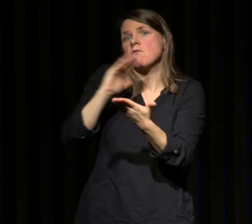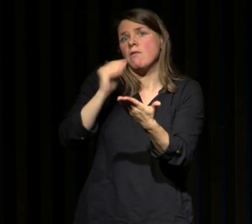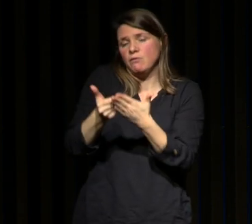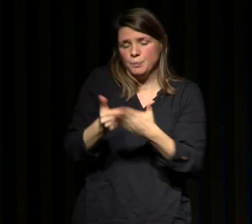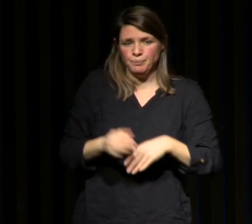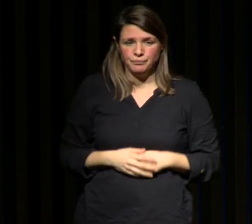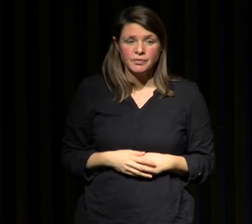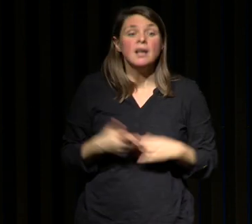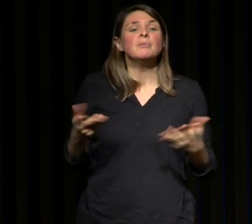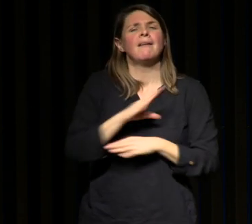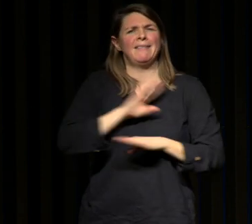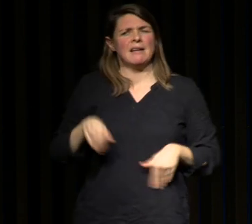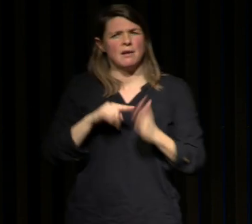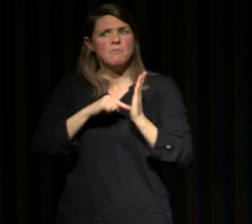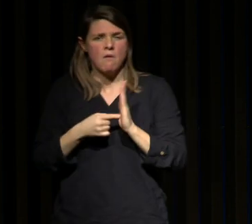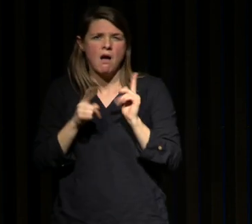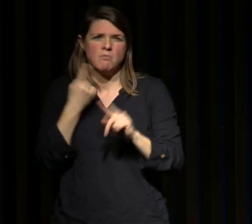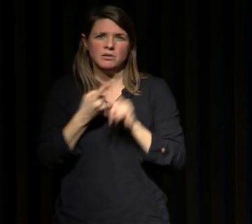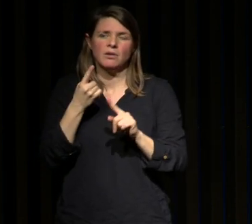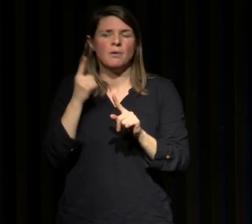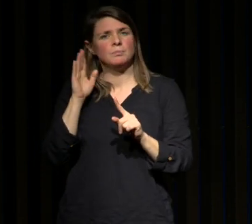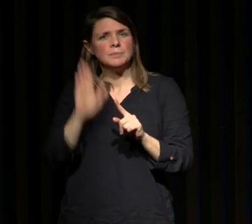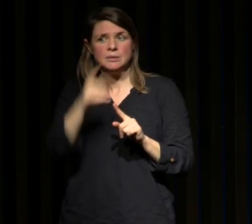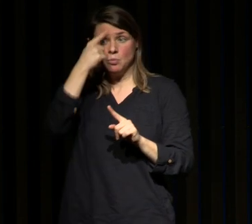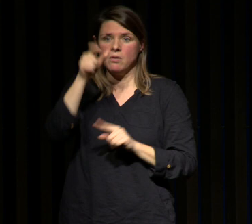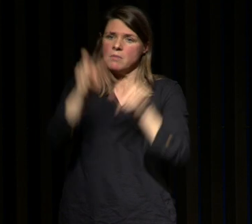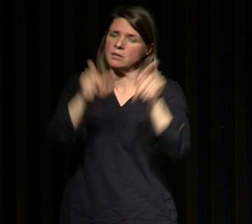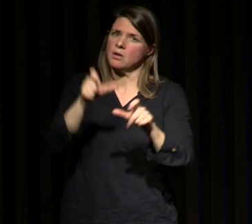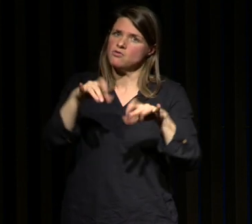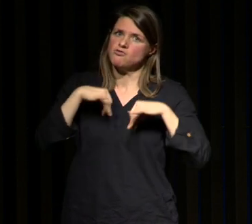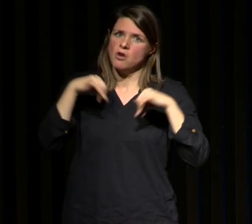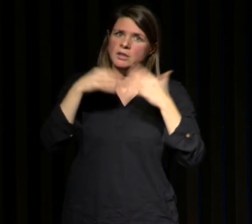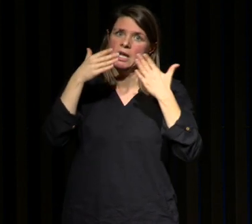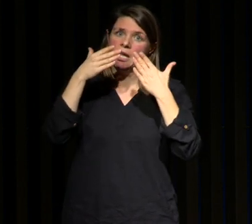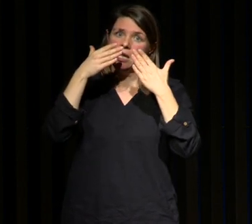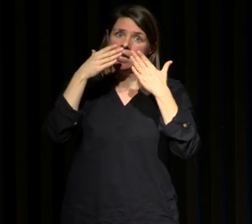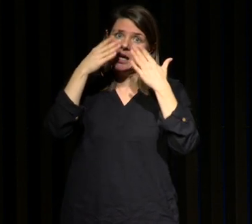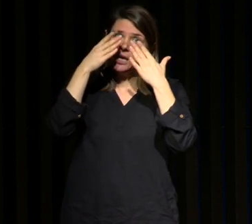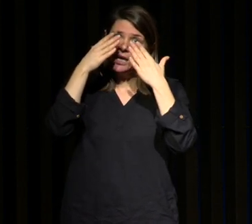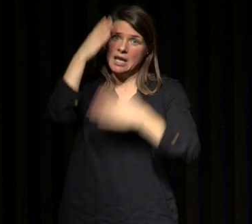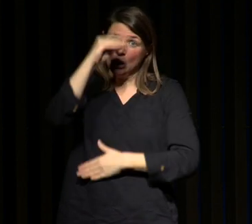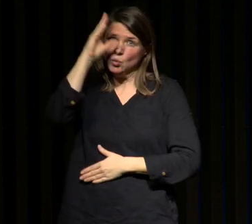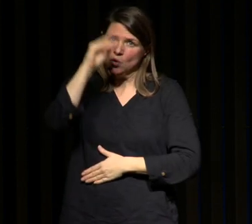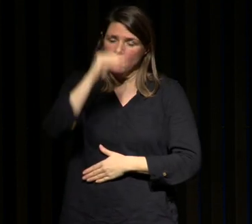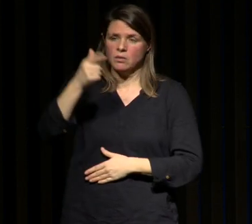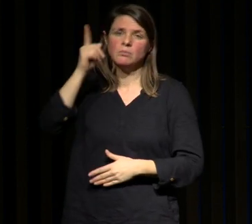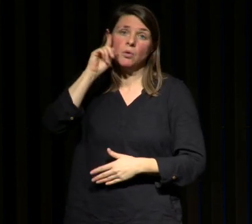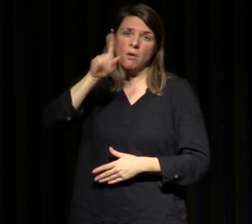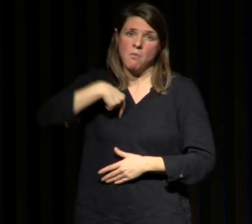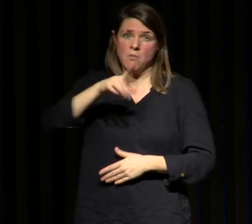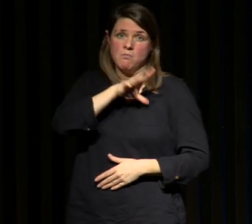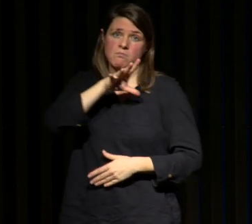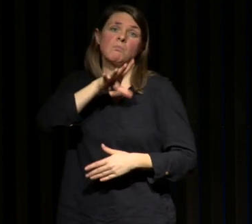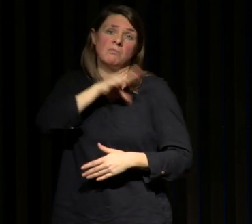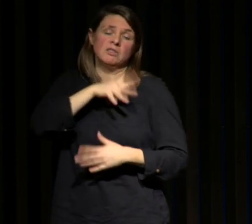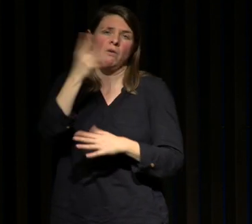lequel on mise beaucoup et j'y suis très attaché en particulier pour la santé des jeunes et des étudiants puisque je suis professeur à l'université de Bordeaux c'est utiliser